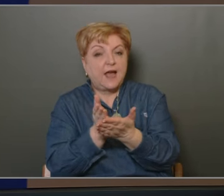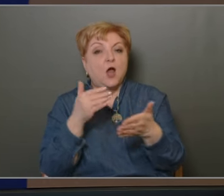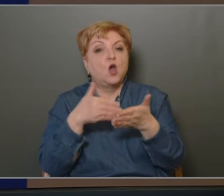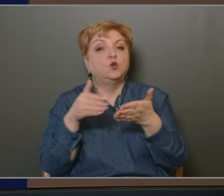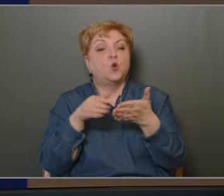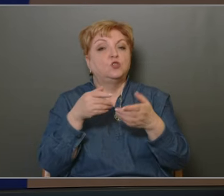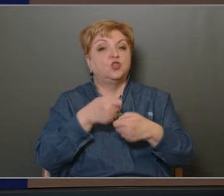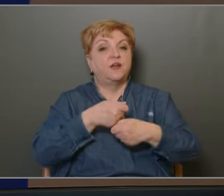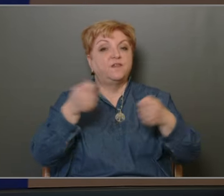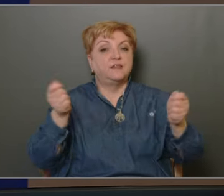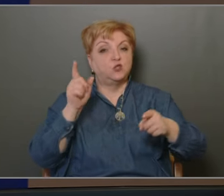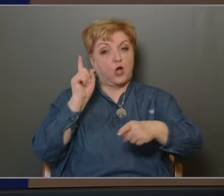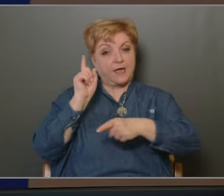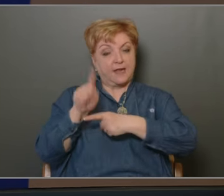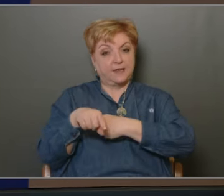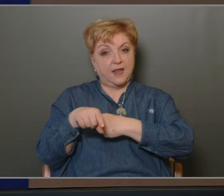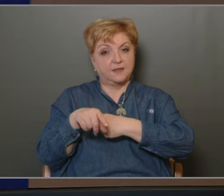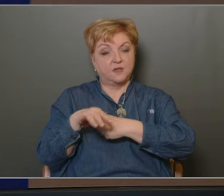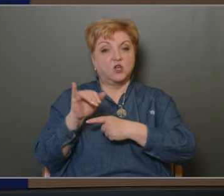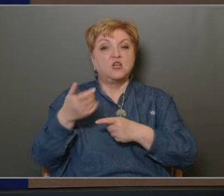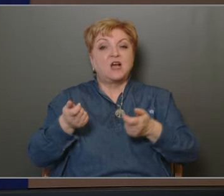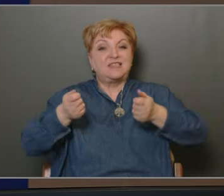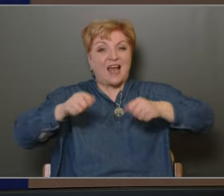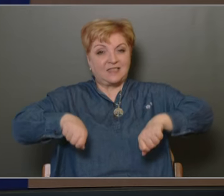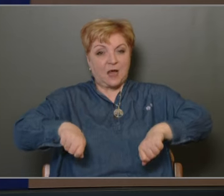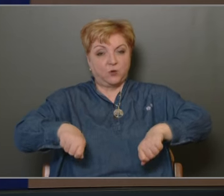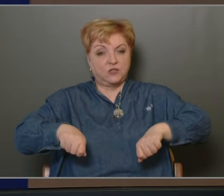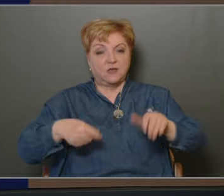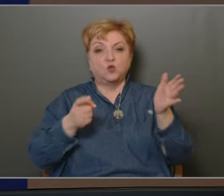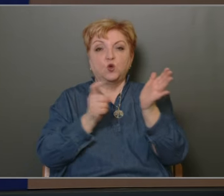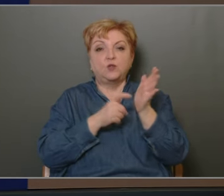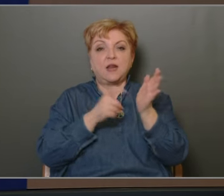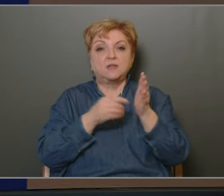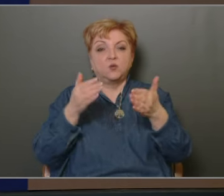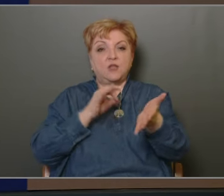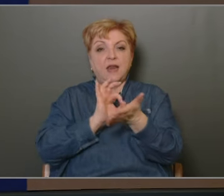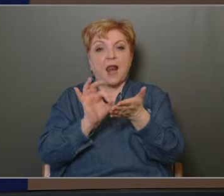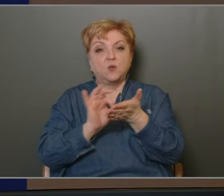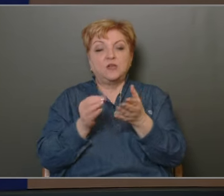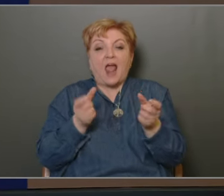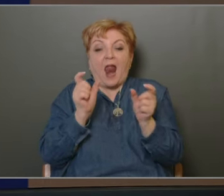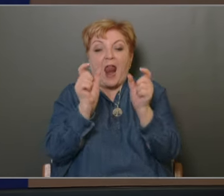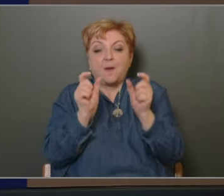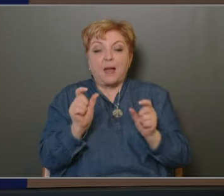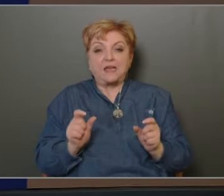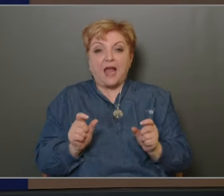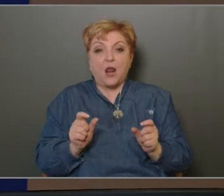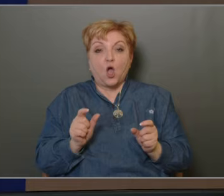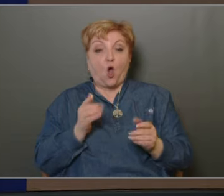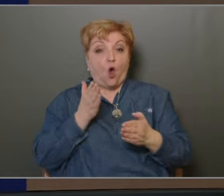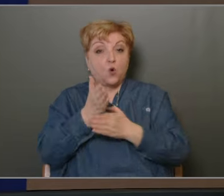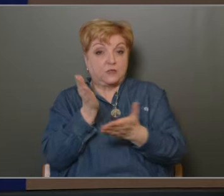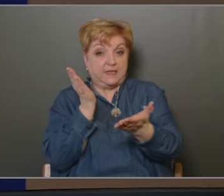költségvetési rendeletet, illetve a zárszámadást a kötelezően előírt elemekkel. Ahhoz